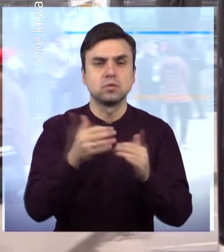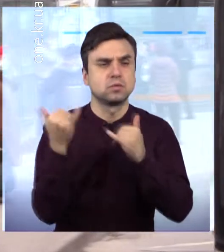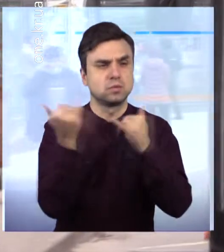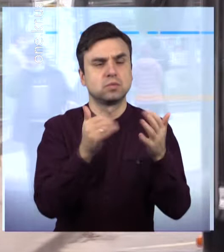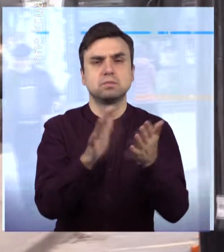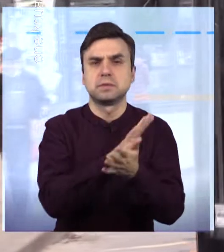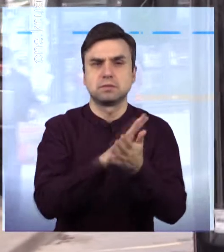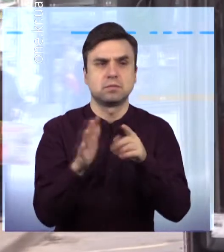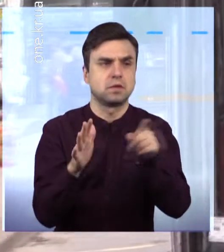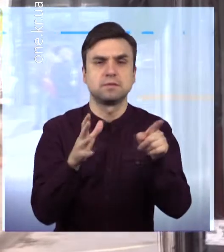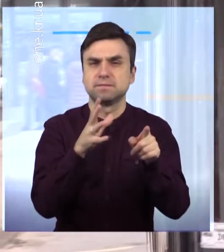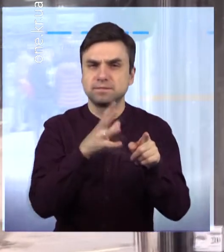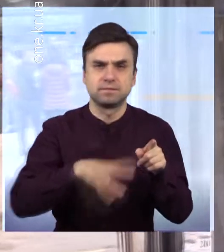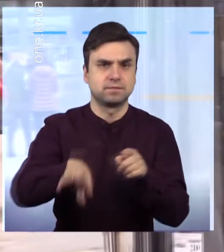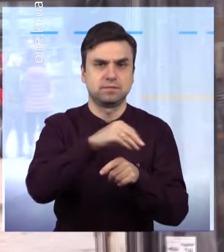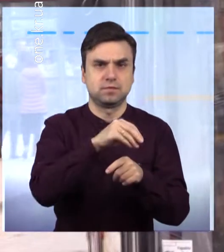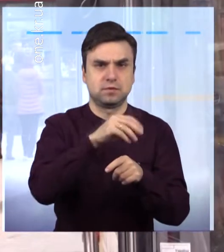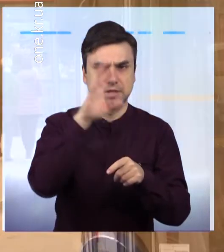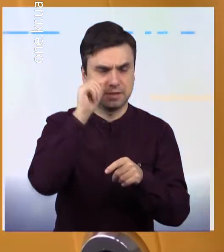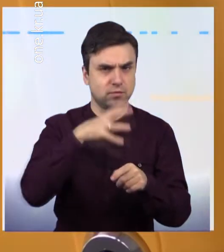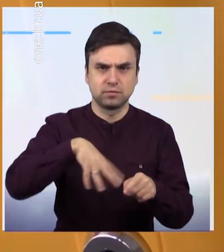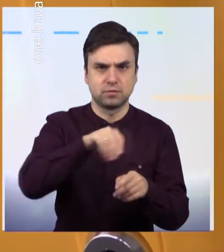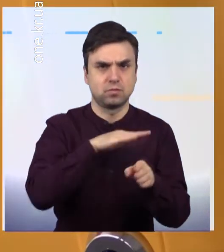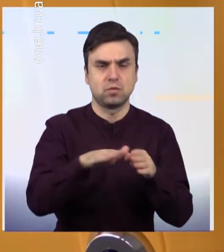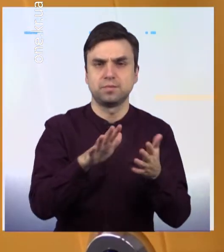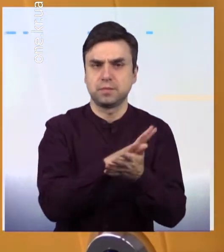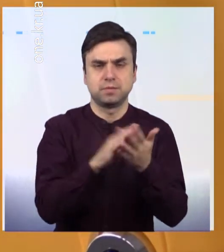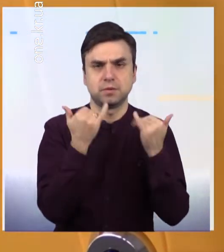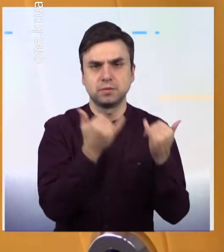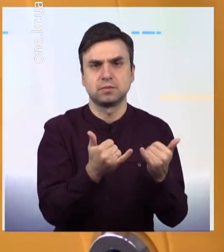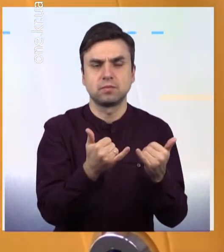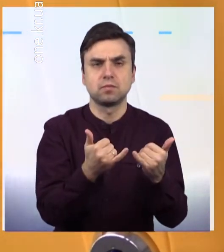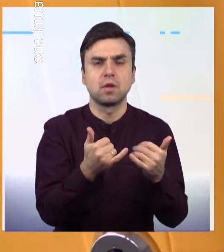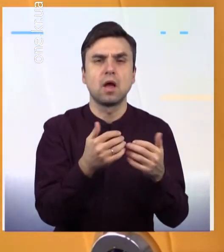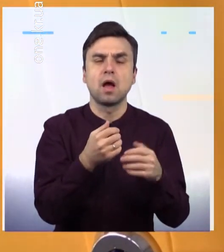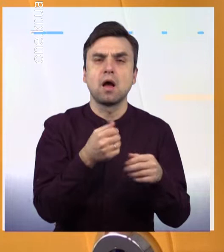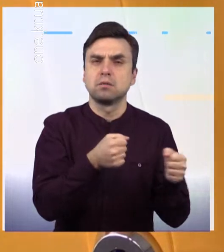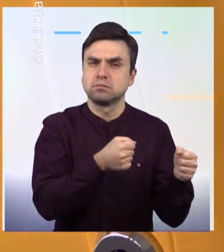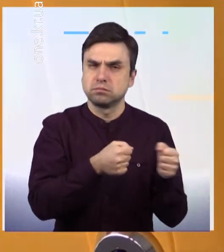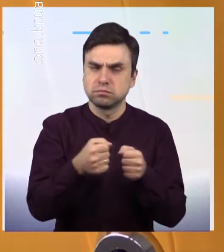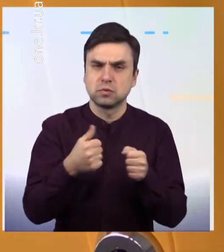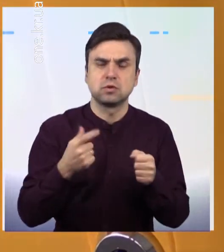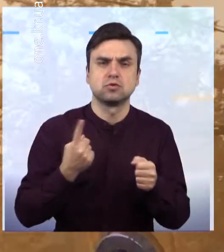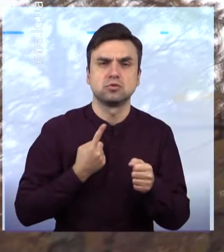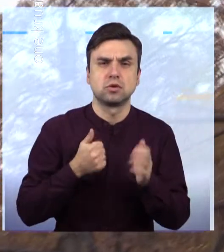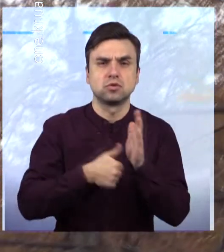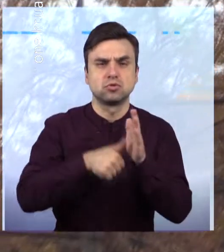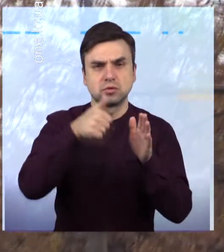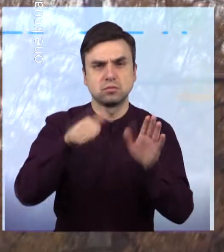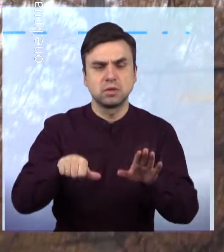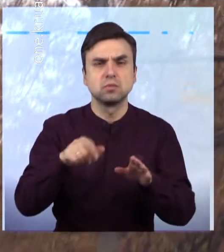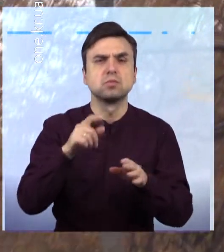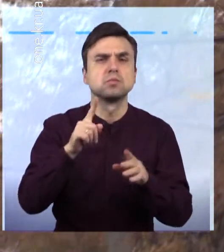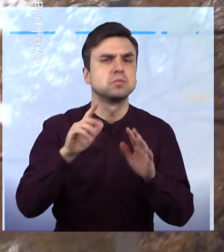виключення криворіжців Така затримка в часі обумовлена нормами чинного законодавства До того ж, треба забезпечити всіх містян